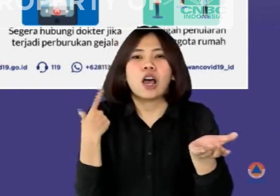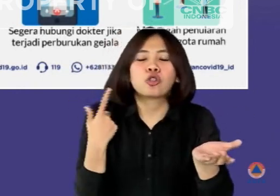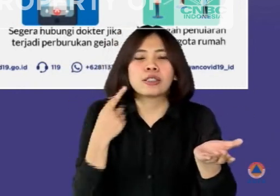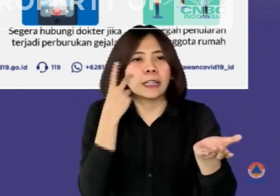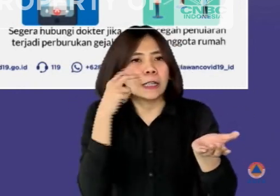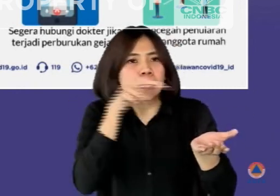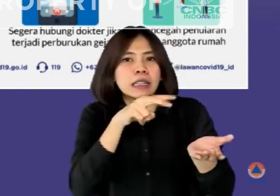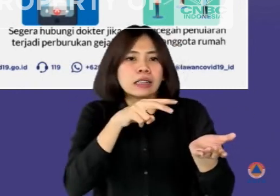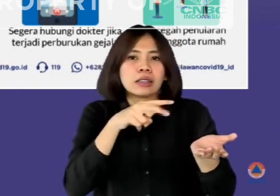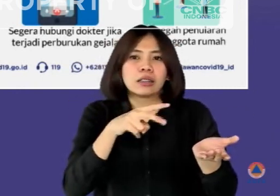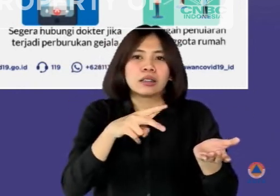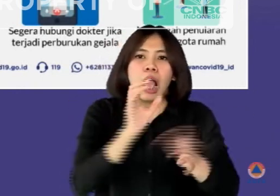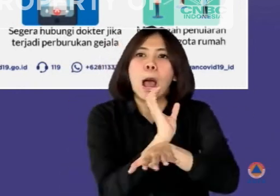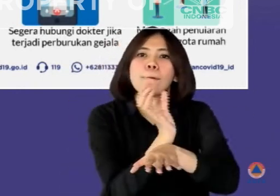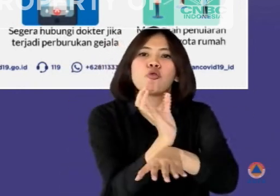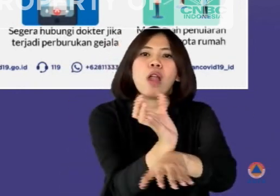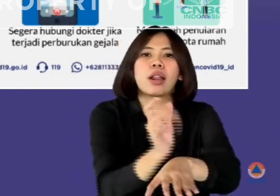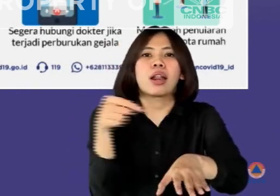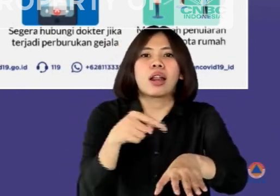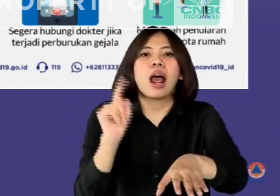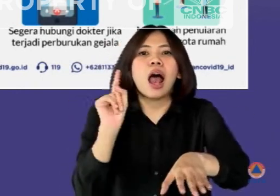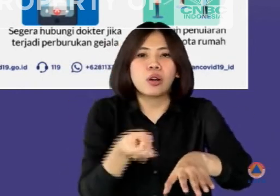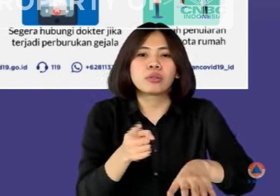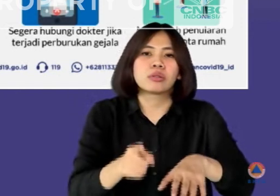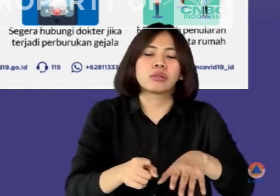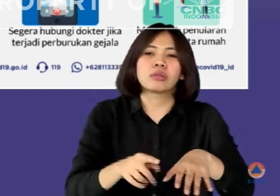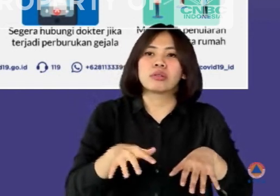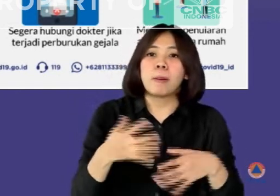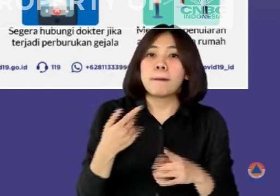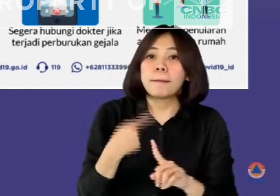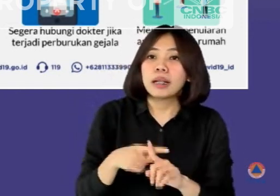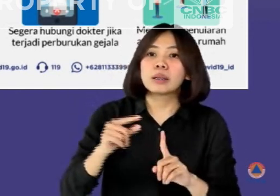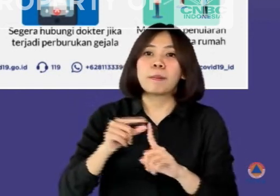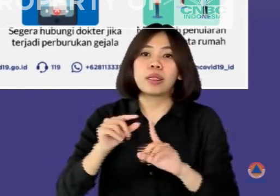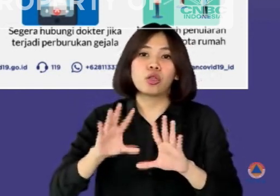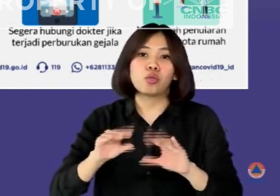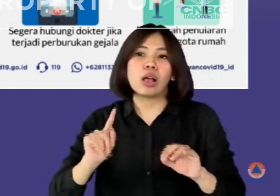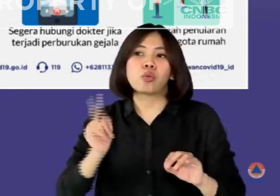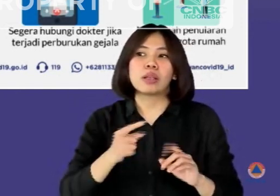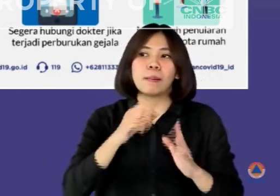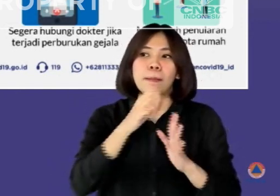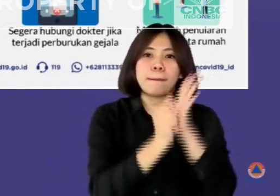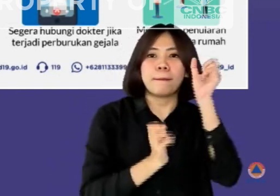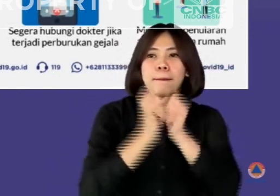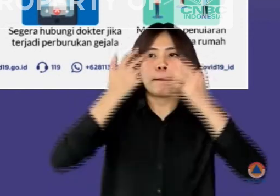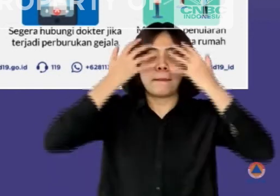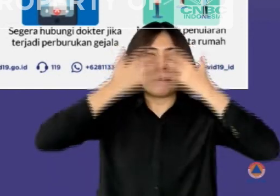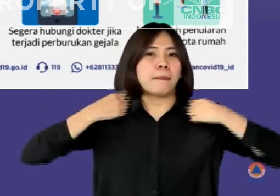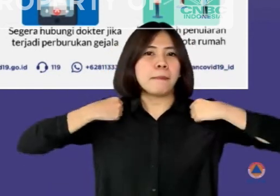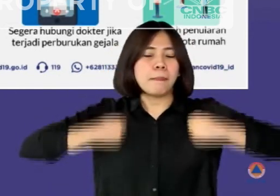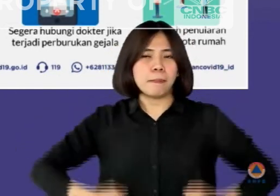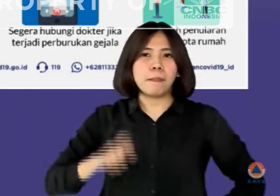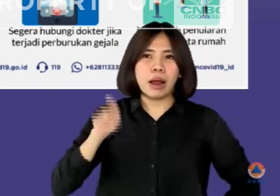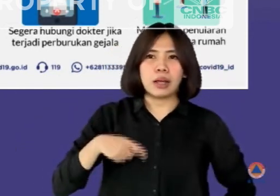ketat menggunakan ambulans milik pemerintah setempat dengan petugas yang mengenakan APD secara lengkap.